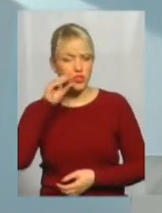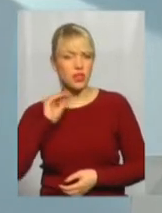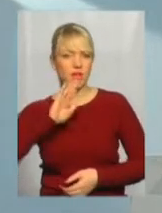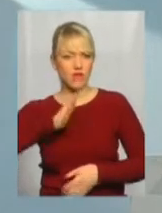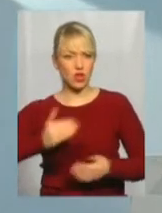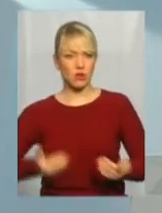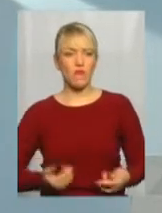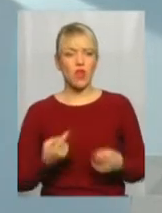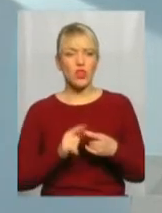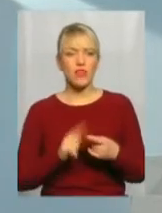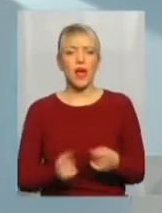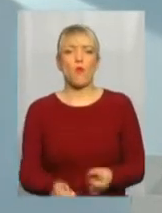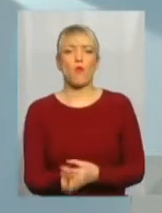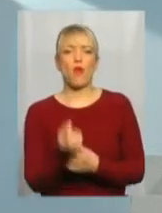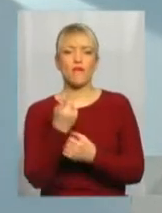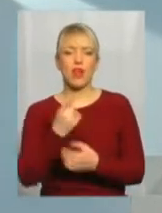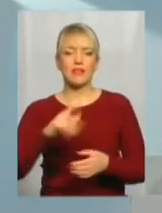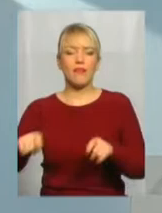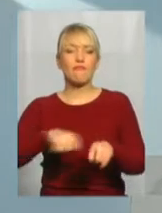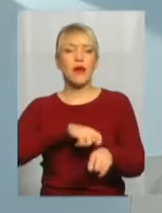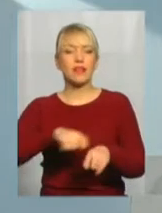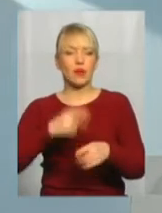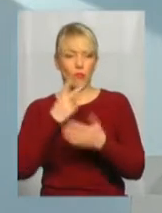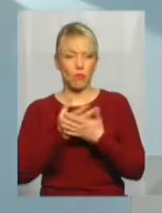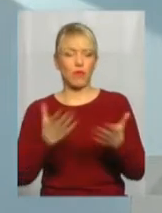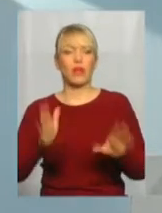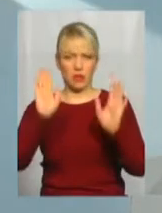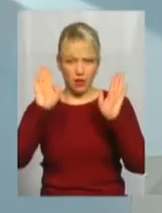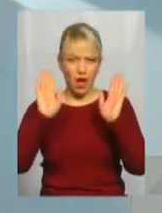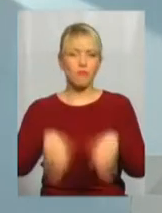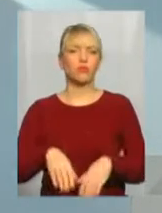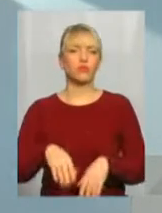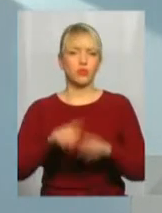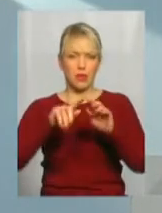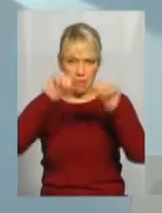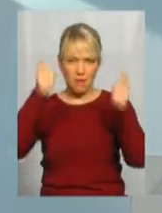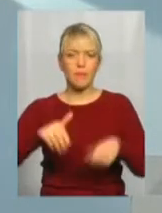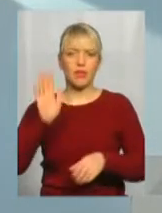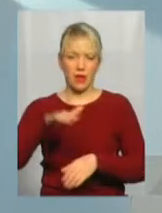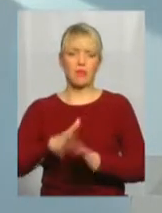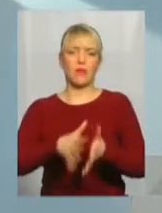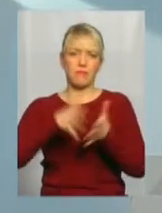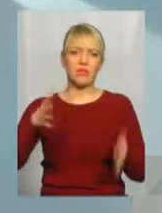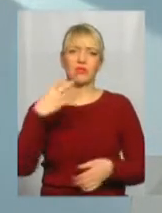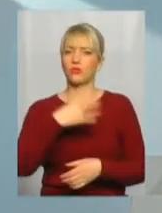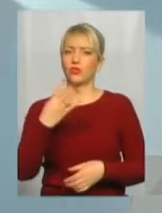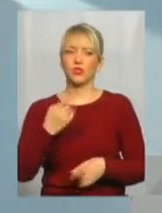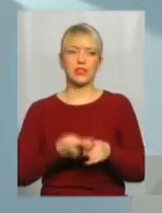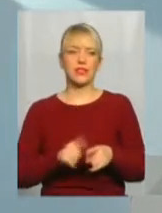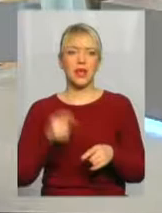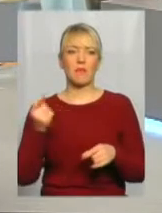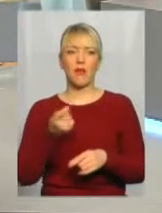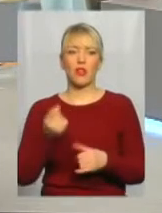в матеріальному такому прояві. Хай будуть пам'ятники, і хай їх буде більше, бо 44 – це дуже мало для